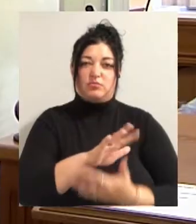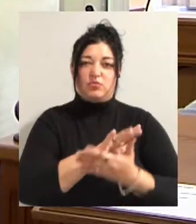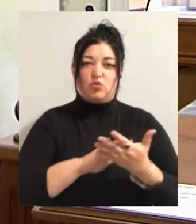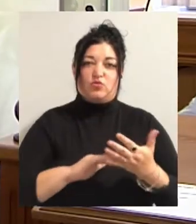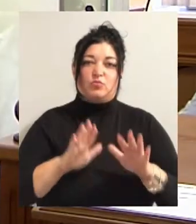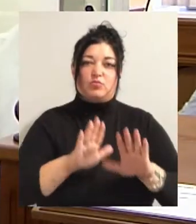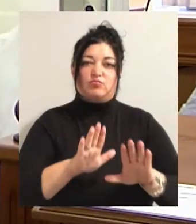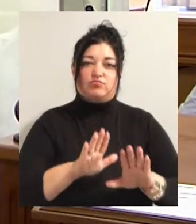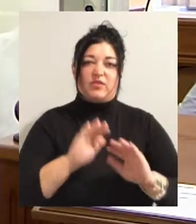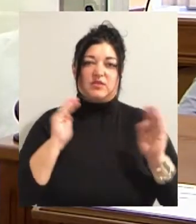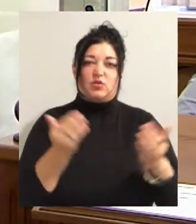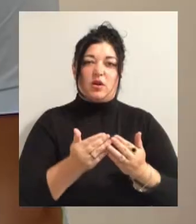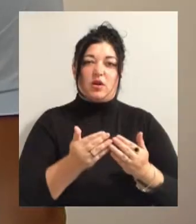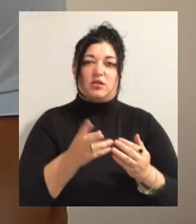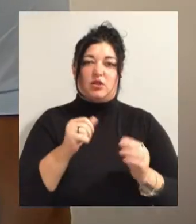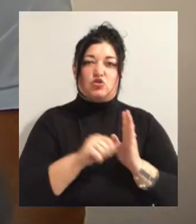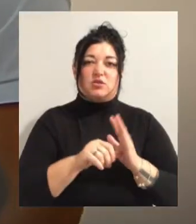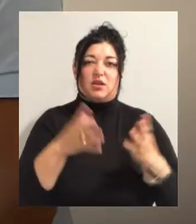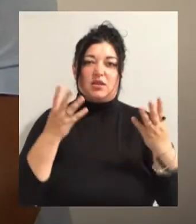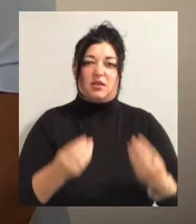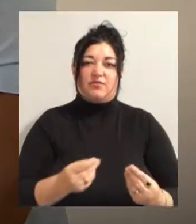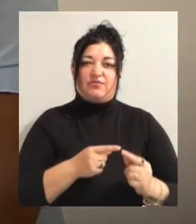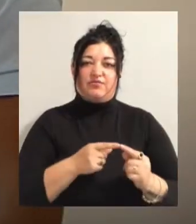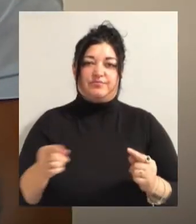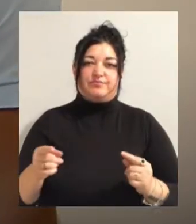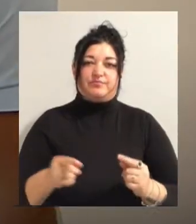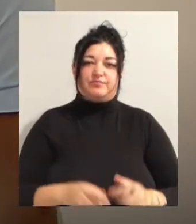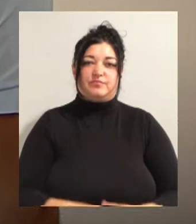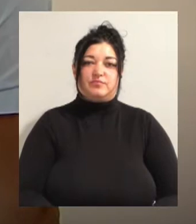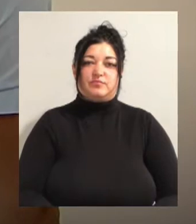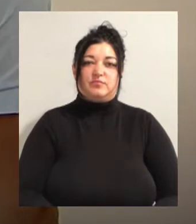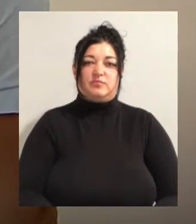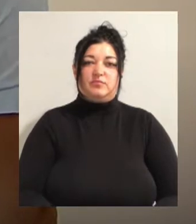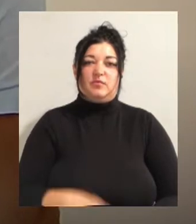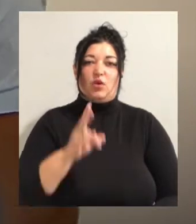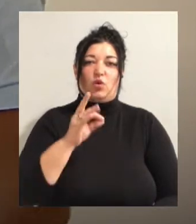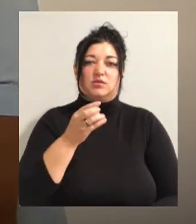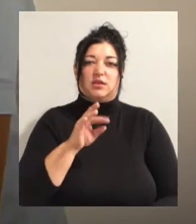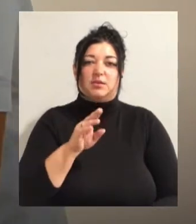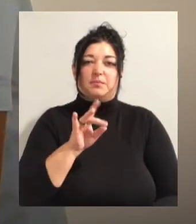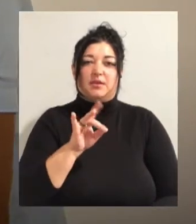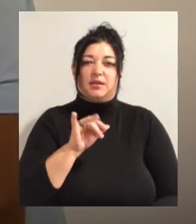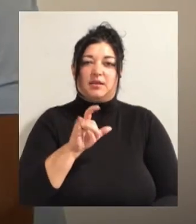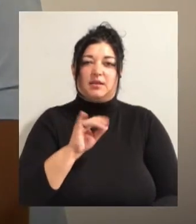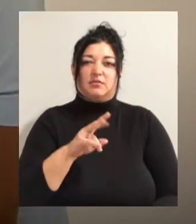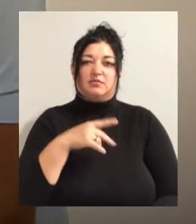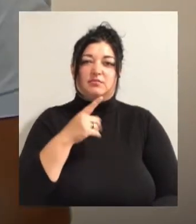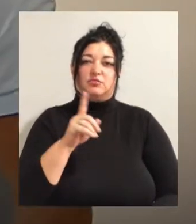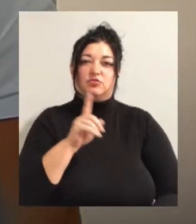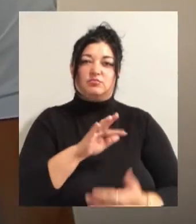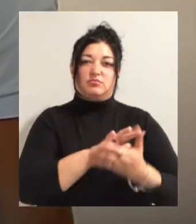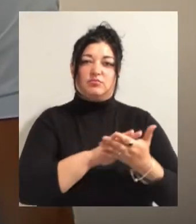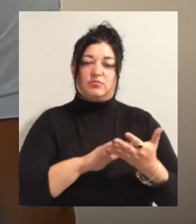слідчому ізоляторі на 60 днів. Може переховуватись від суду, через тим, що йому загрожує тривалий термін